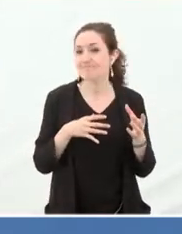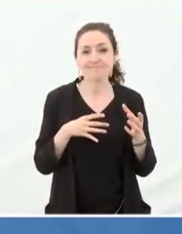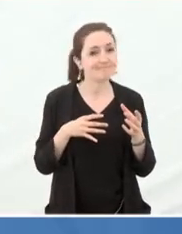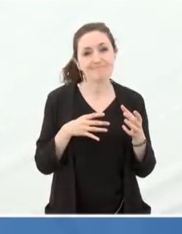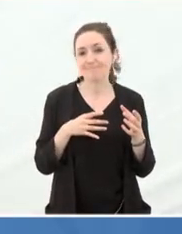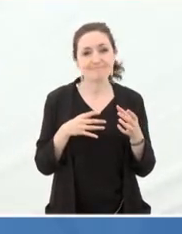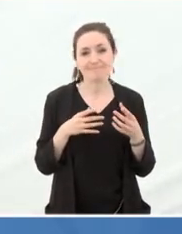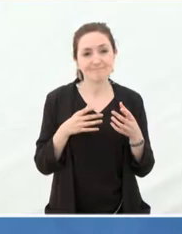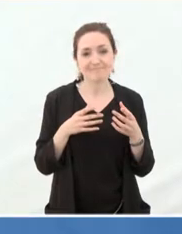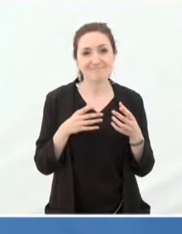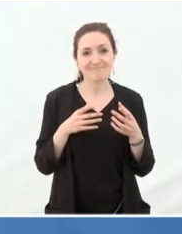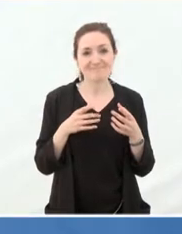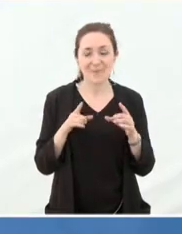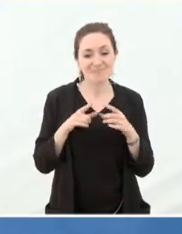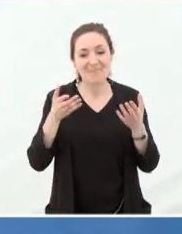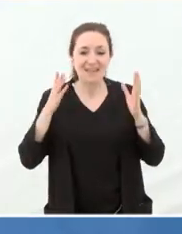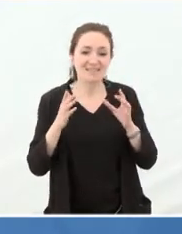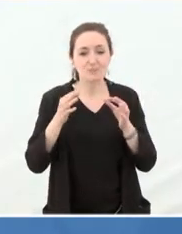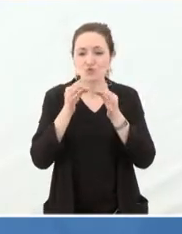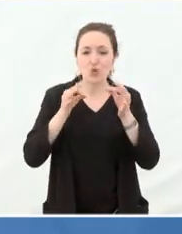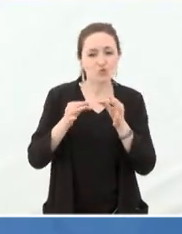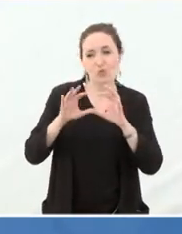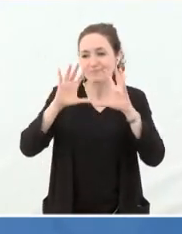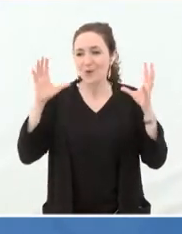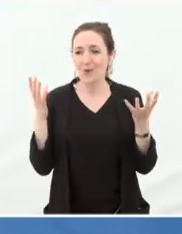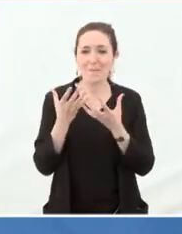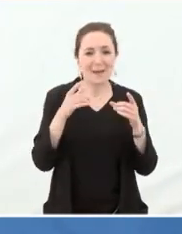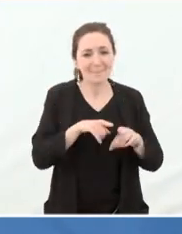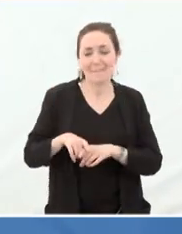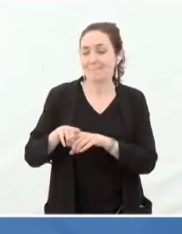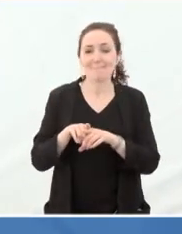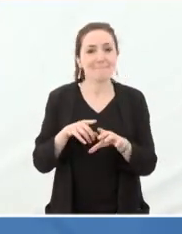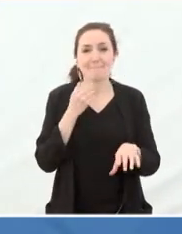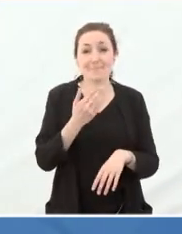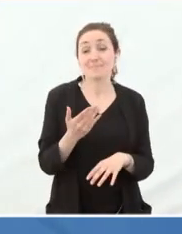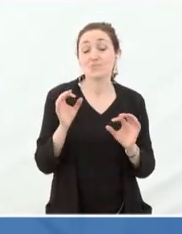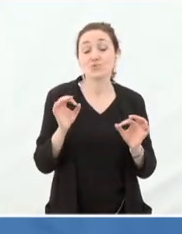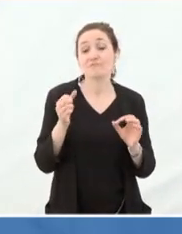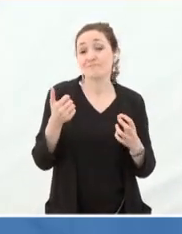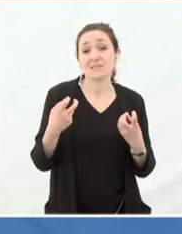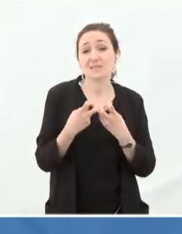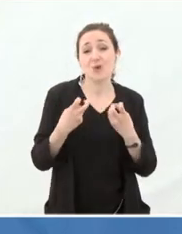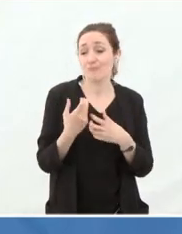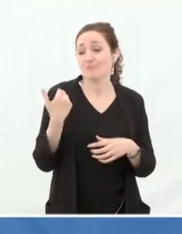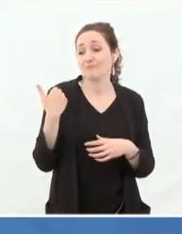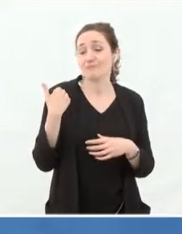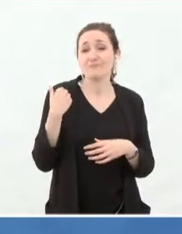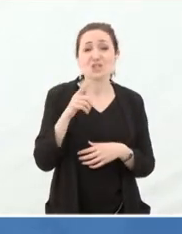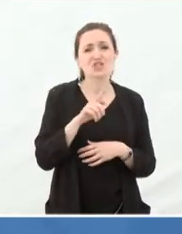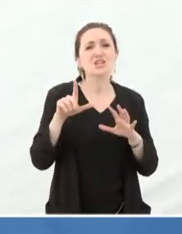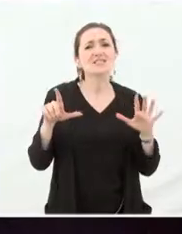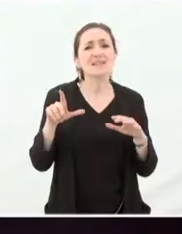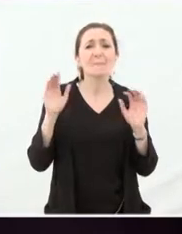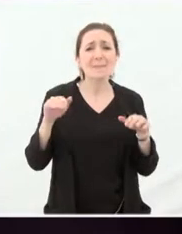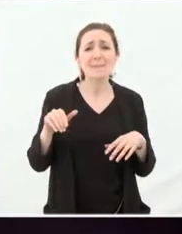des solutions globales. On l'a vu, le dernier exemple en date, le plus frappant, c'est le G7. Même les 7